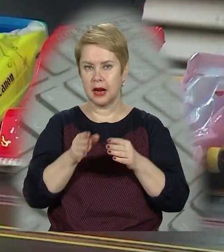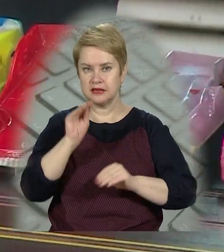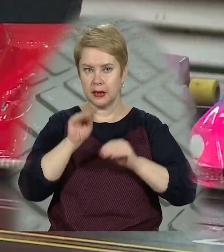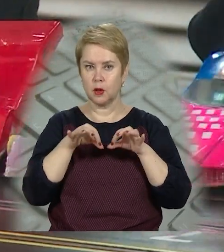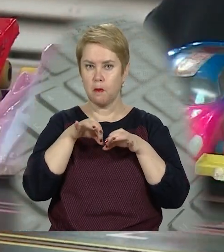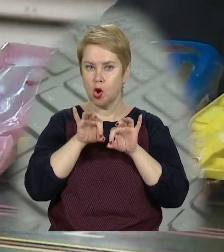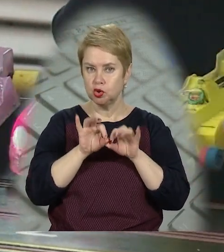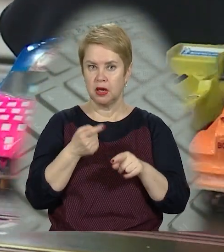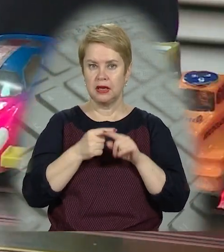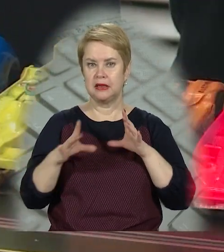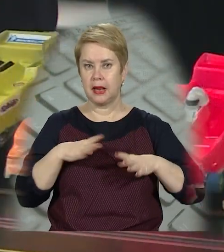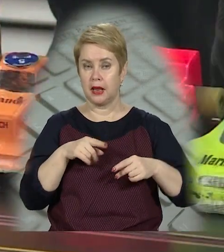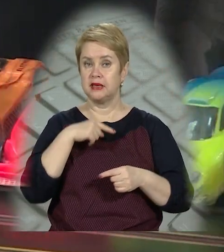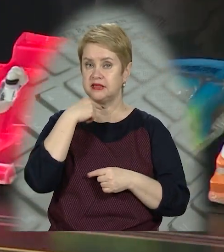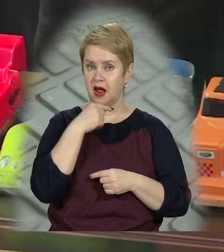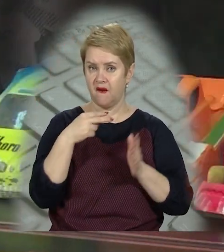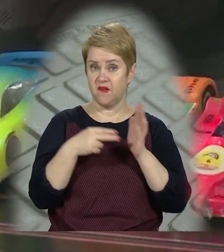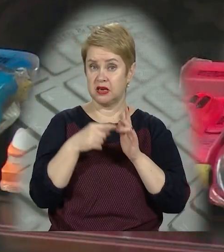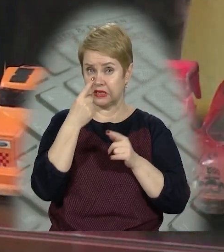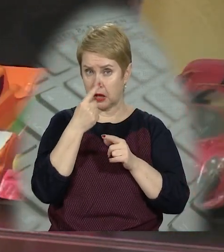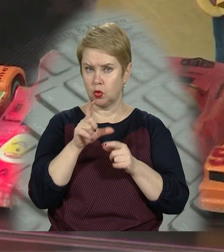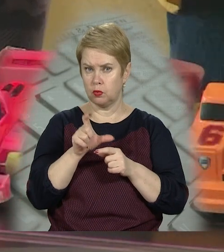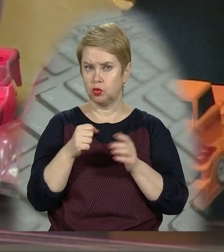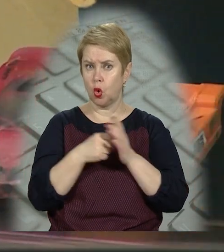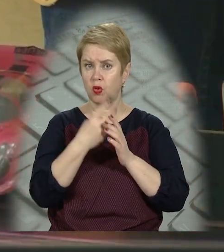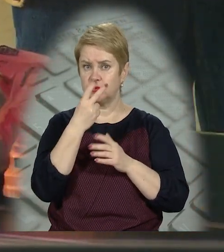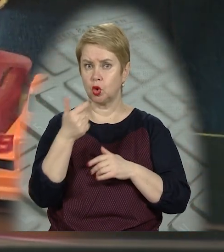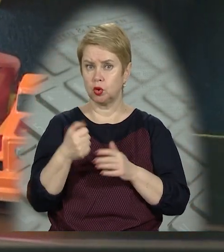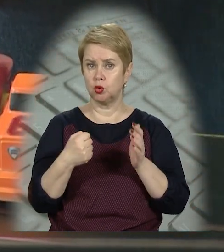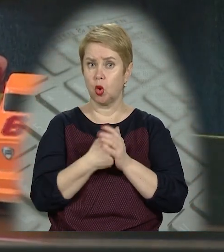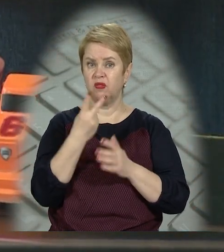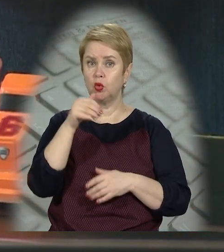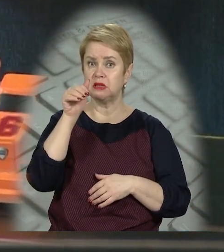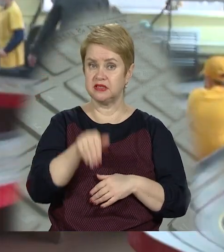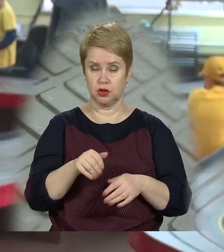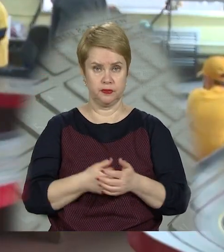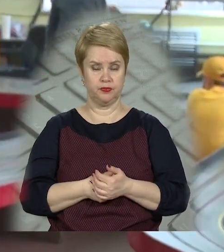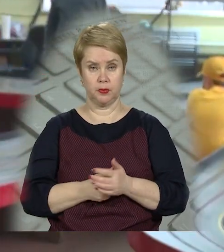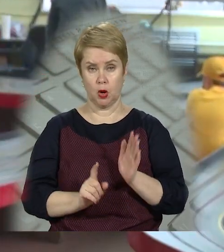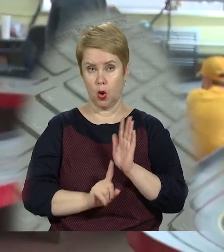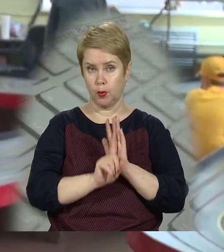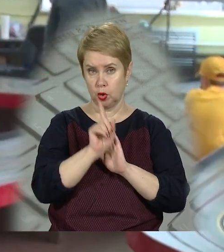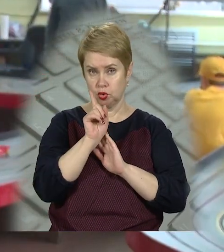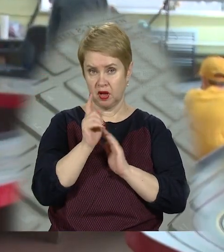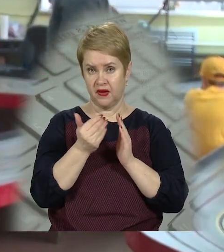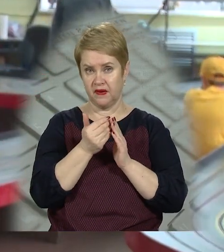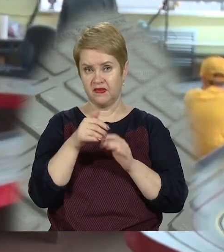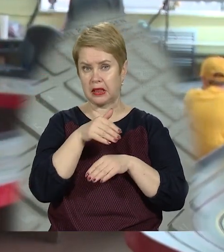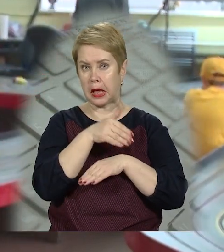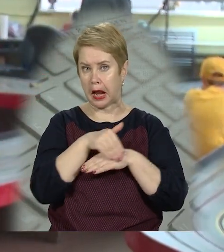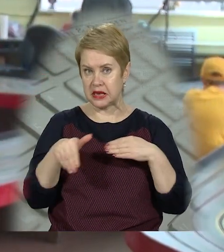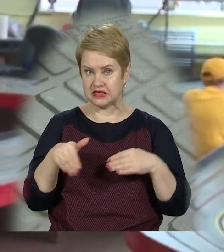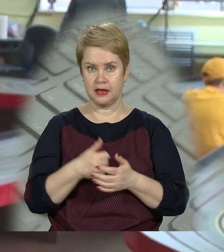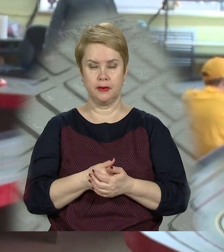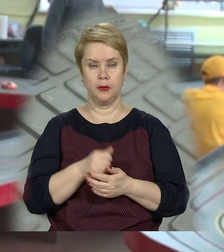складають машинки. Тренери зазначають, вартість одної коливається від 200 гривень до 2 тисяч. Починаючи від креслень,